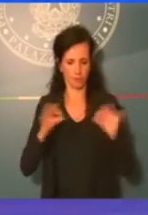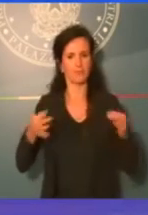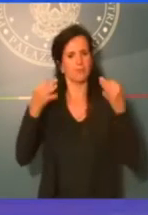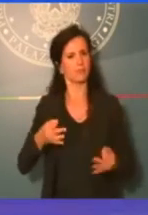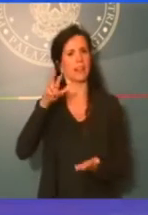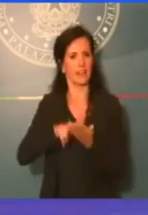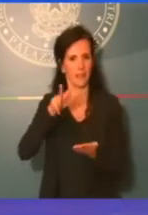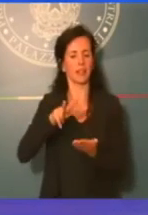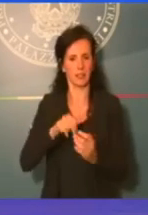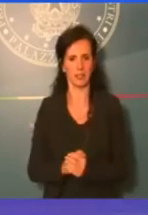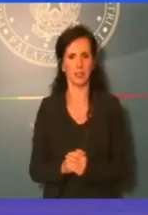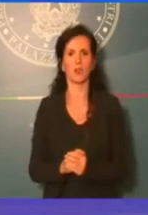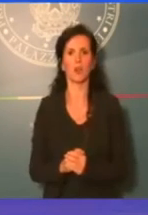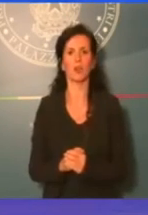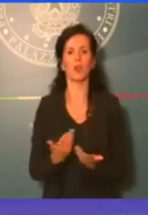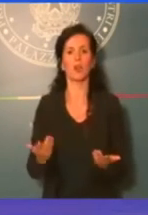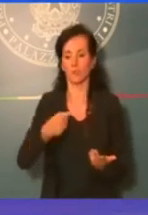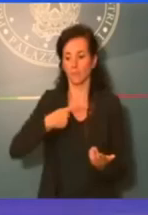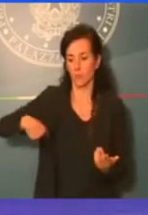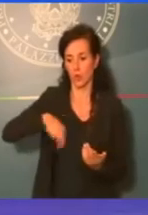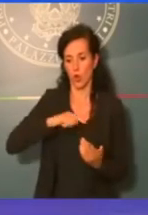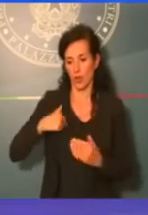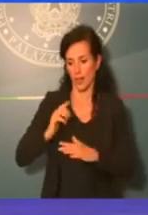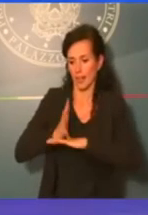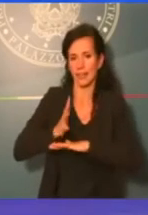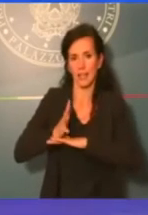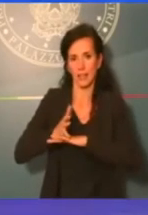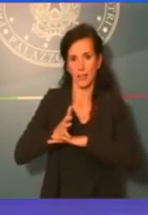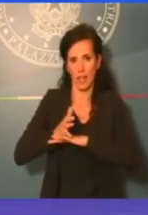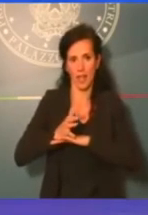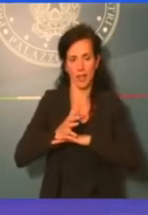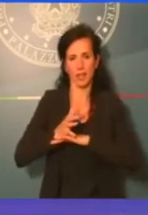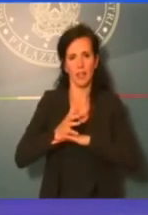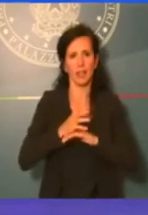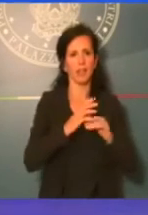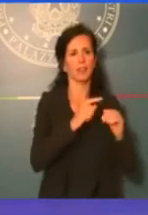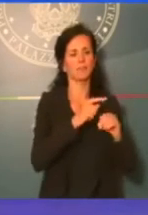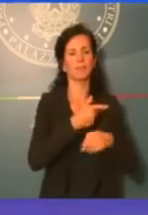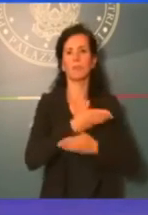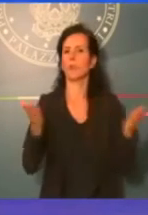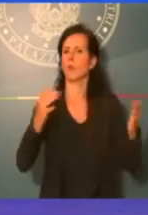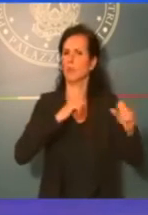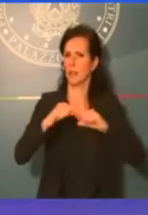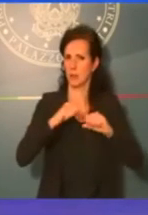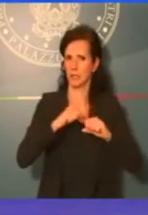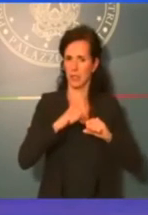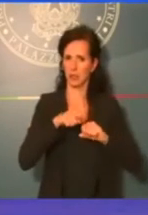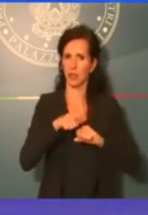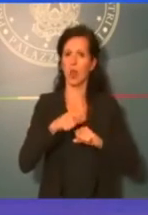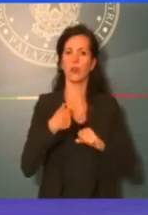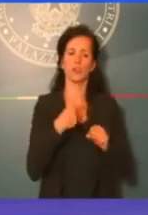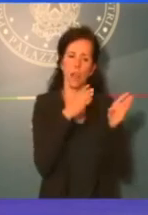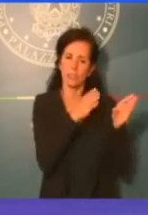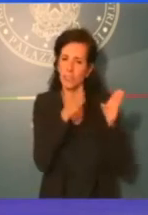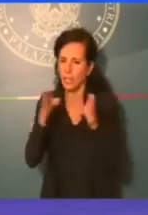Interveniamo a tutto campo, su tutti i settori della pubblica amministrazione, su tutte le procedure, in alcuni settori poi in particolare